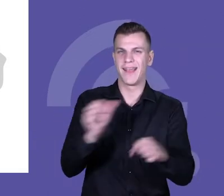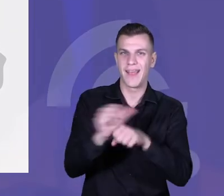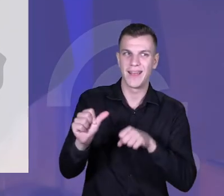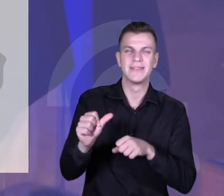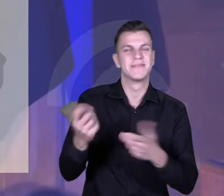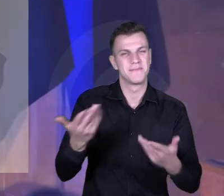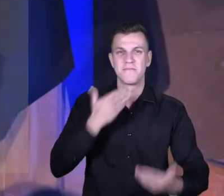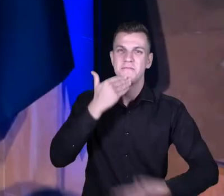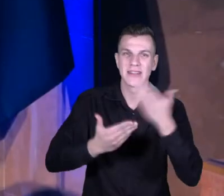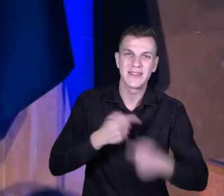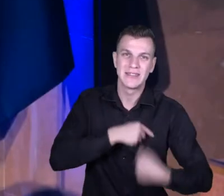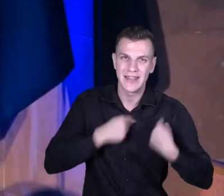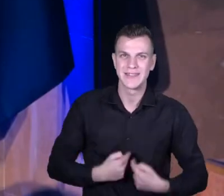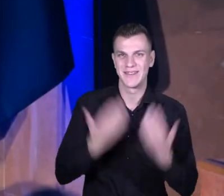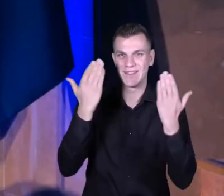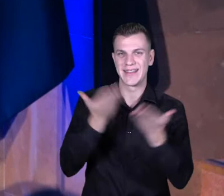Witam Was jeszcze raz.